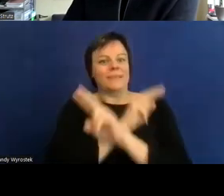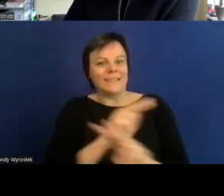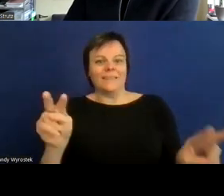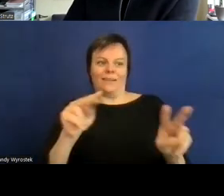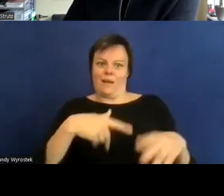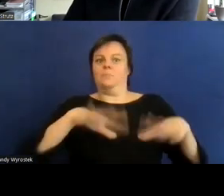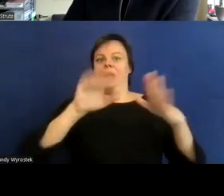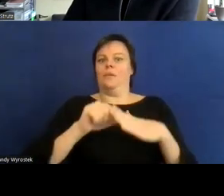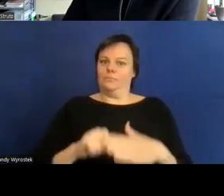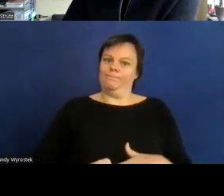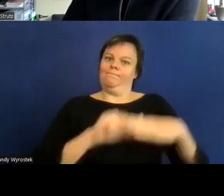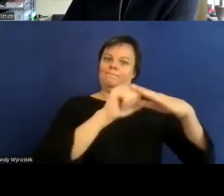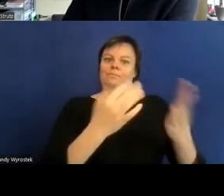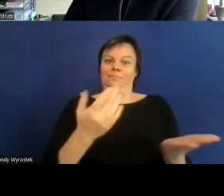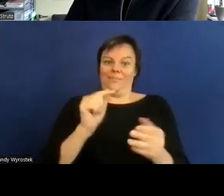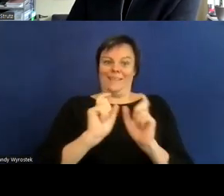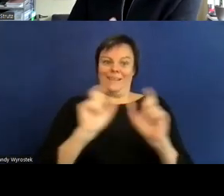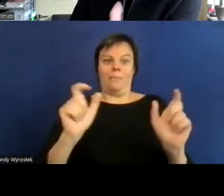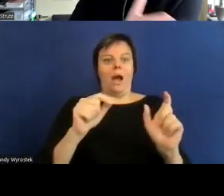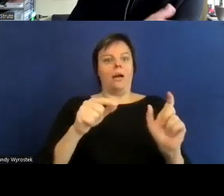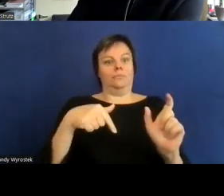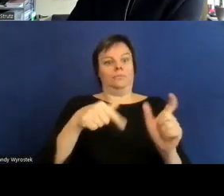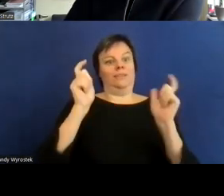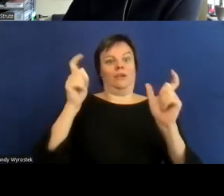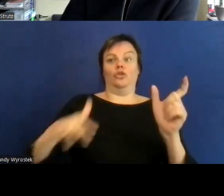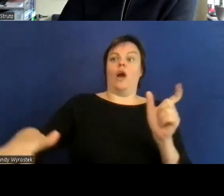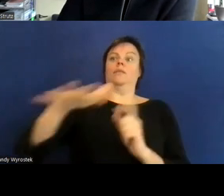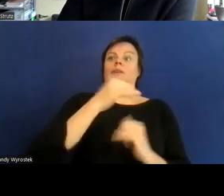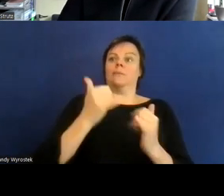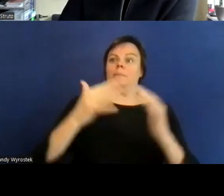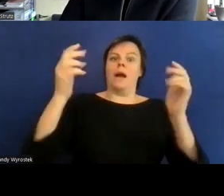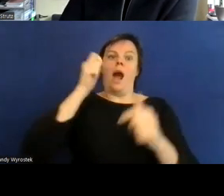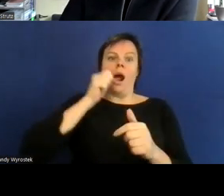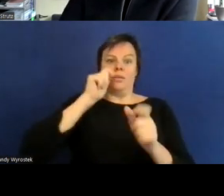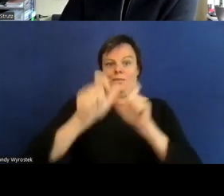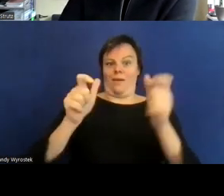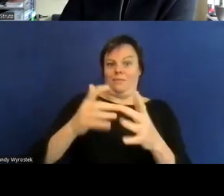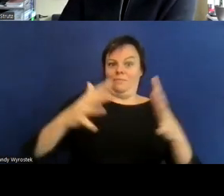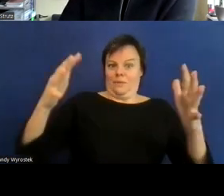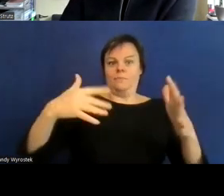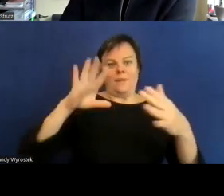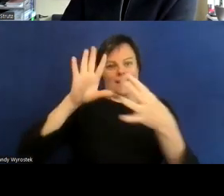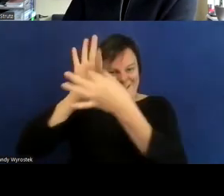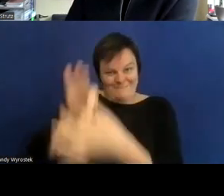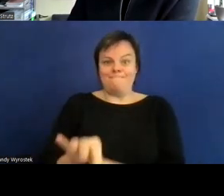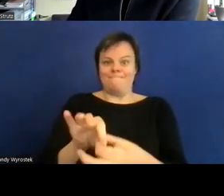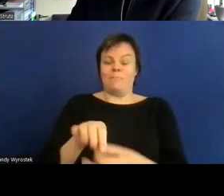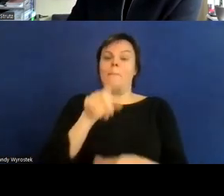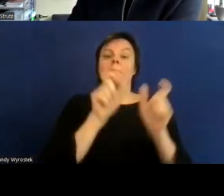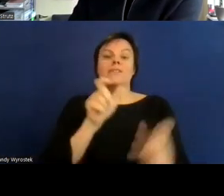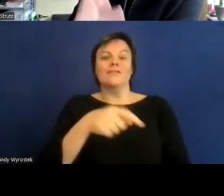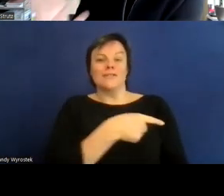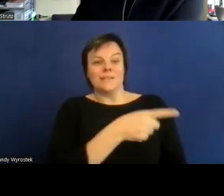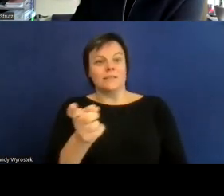Menschen quasi weniger stark in behindernde Situationen zu bringen oder eben ja